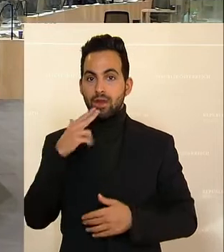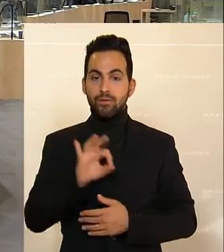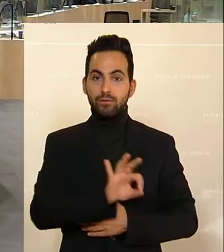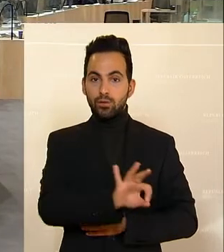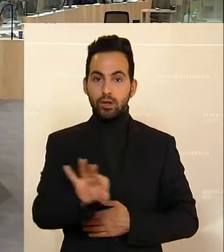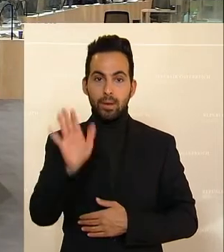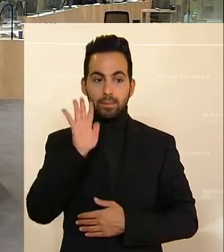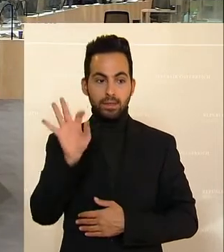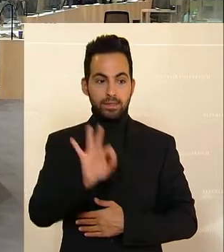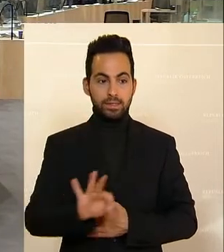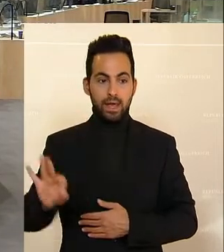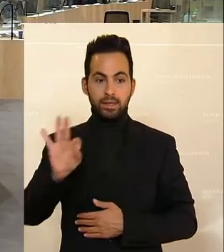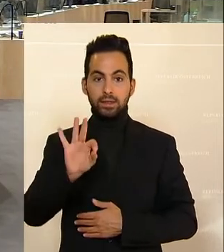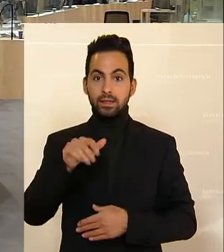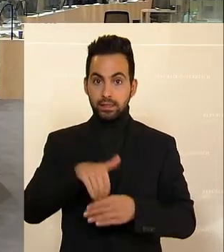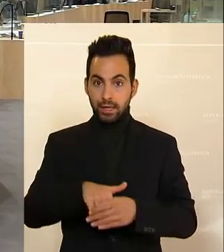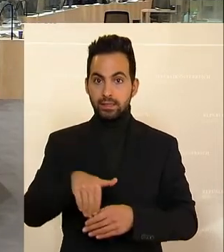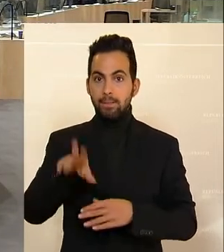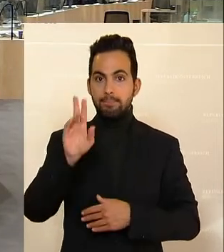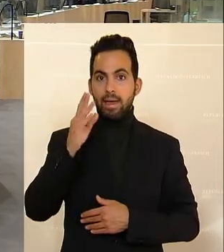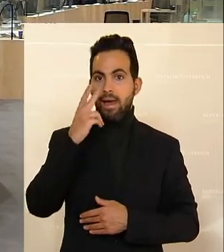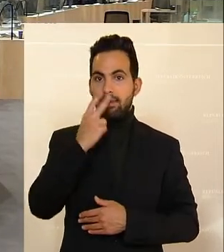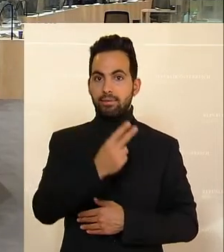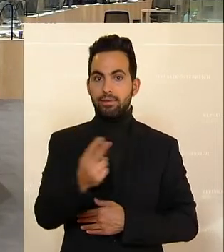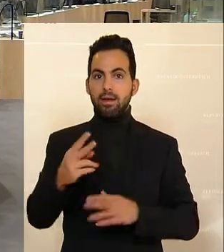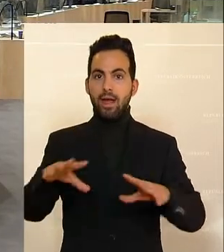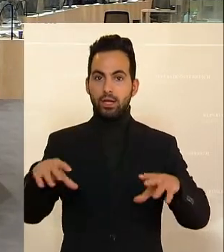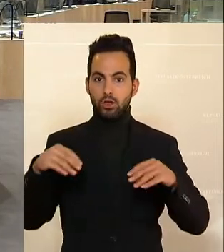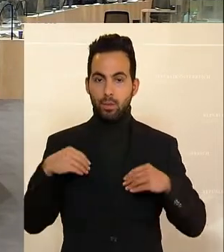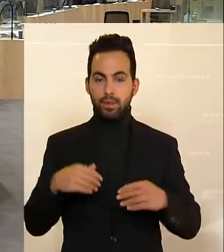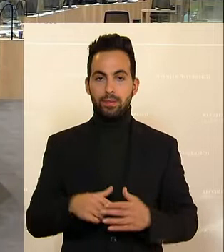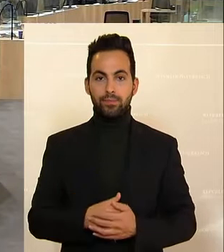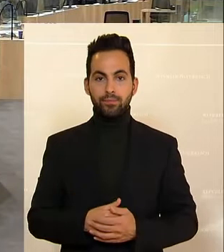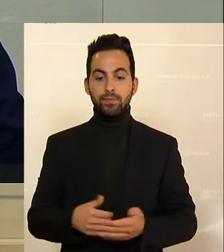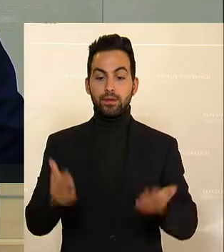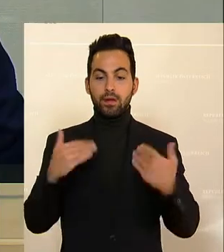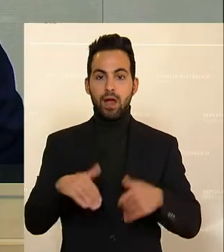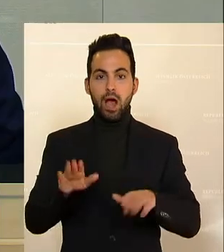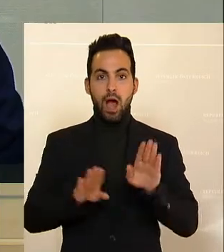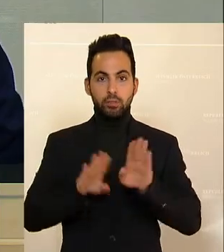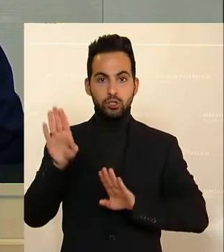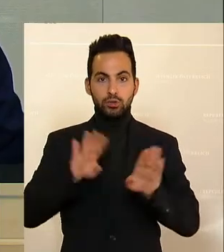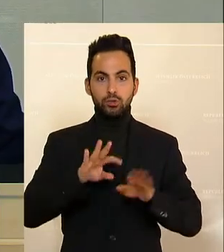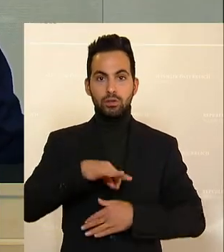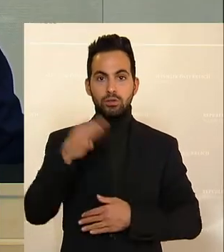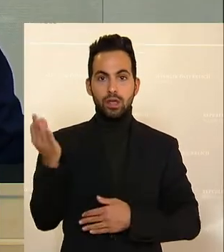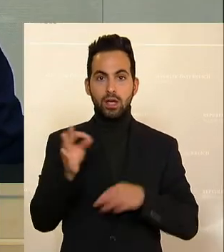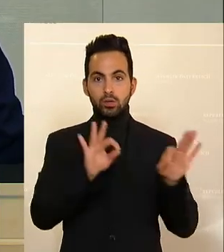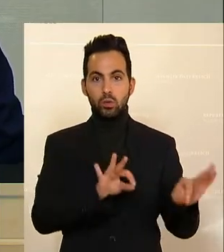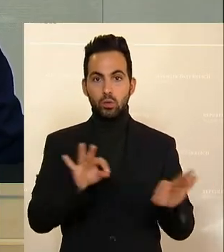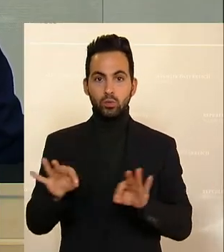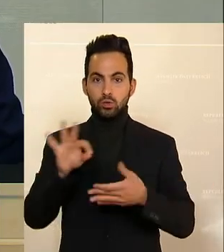bitte ich um ein Zeichen. Das ist mit Mehrheit so angenommen. Abstimmung über den Tagesordnungspunkt